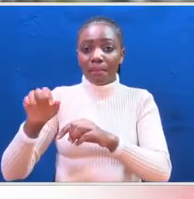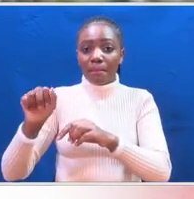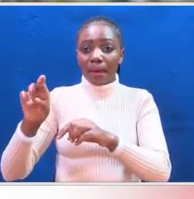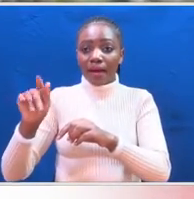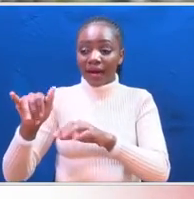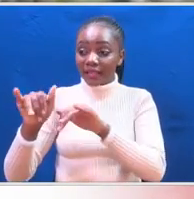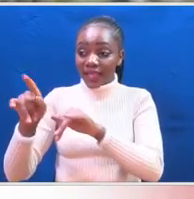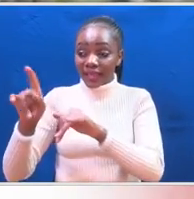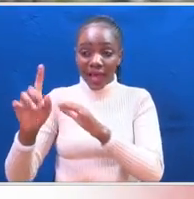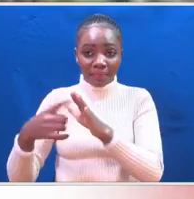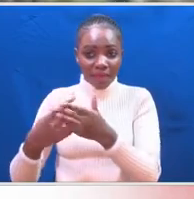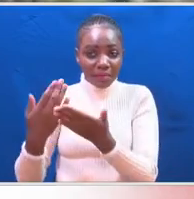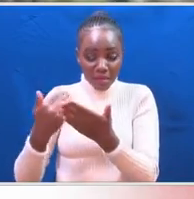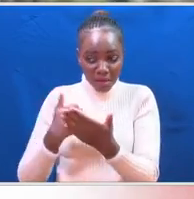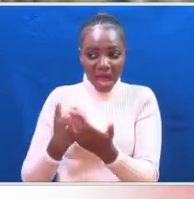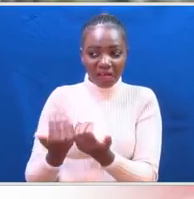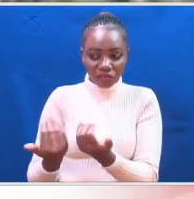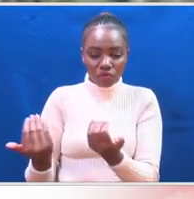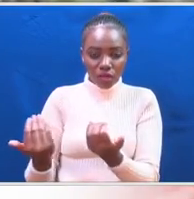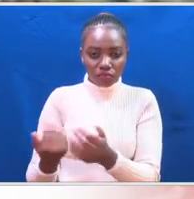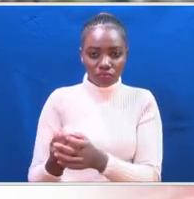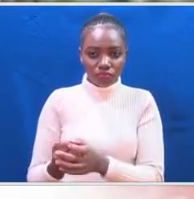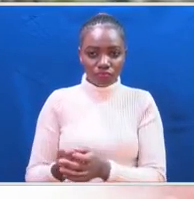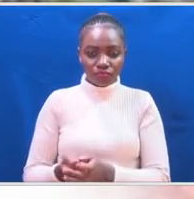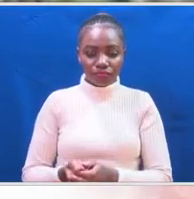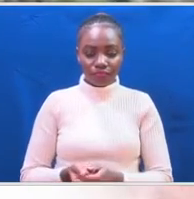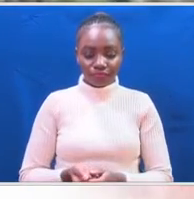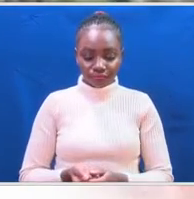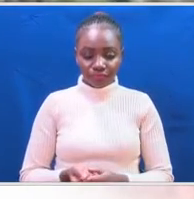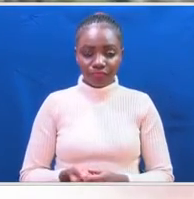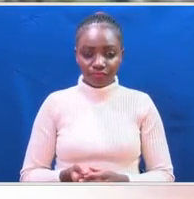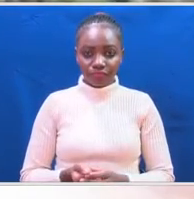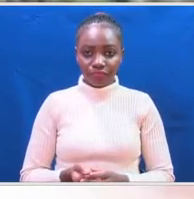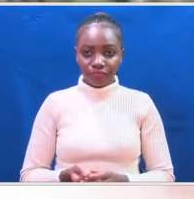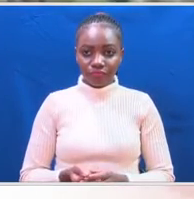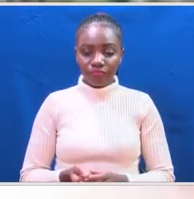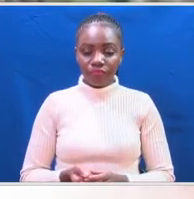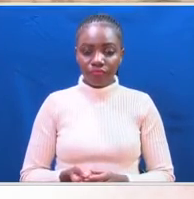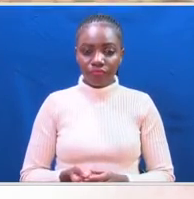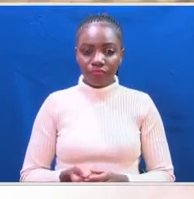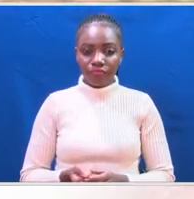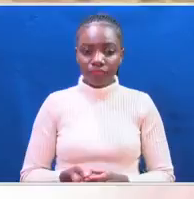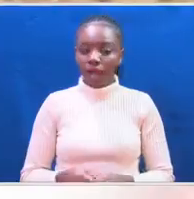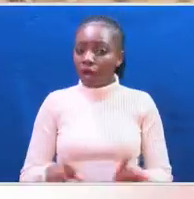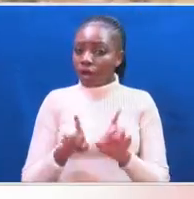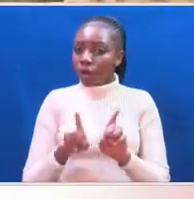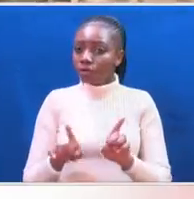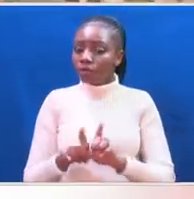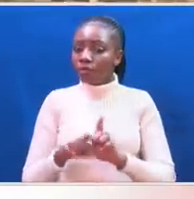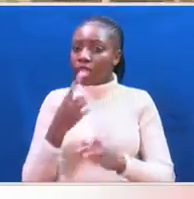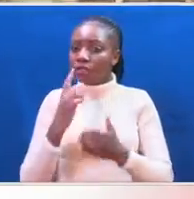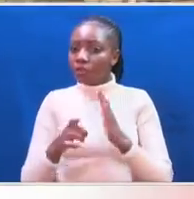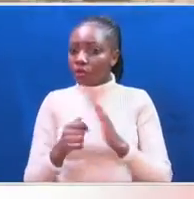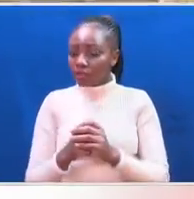aliweza kana kuwa papa yao mtoto frani, ama ya kifalupu, alienyali saliwa pale changwani. Morara says it took